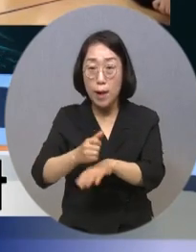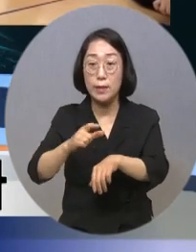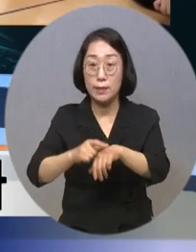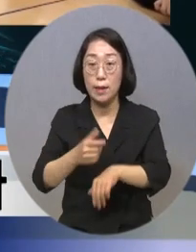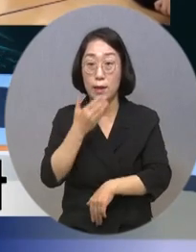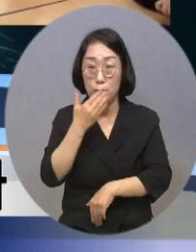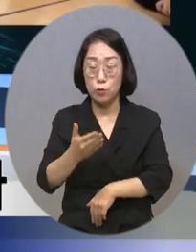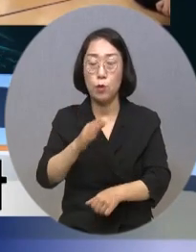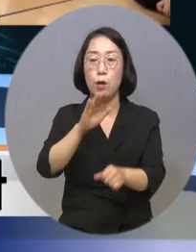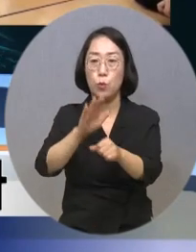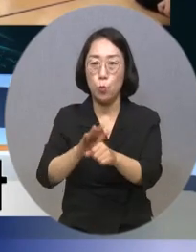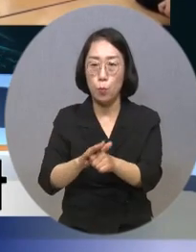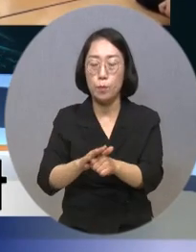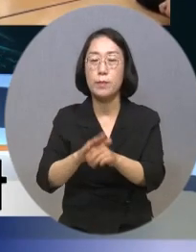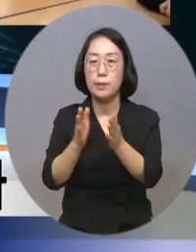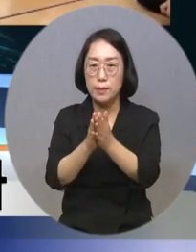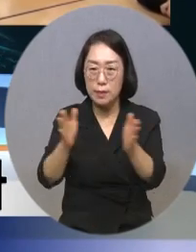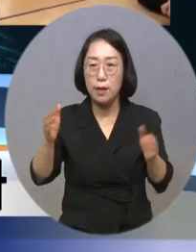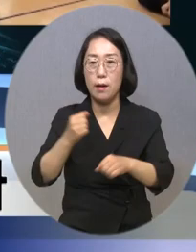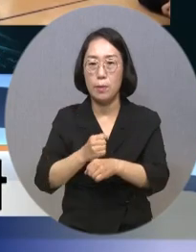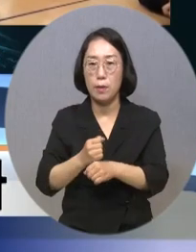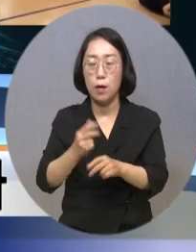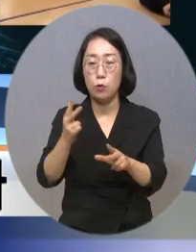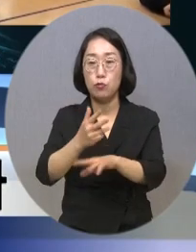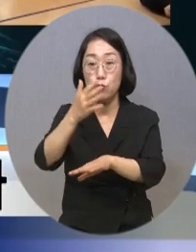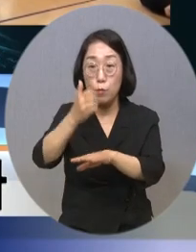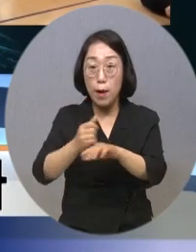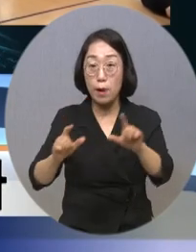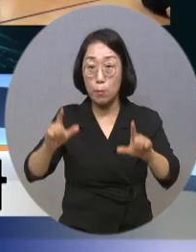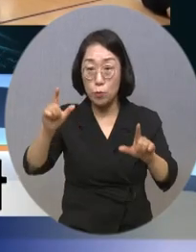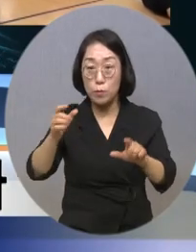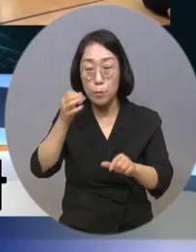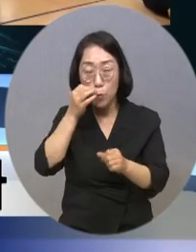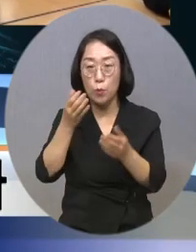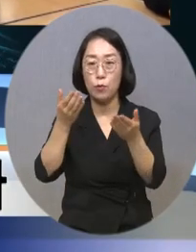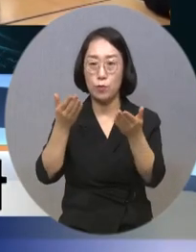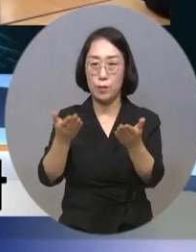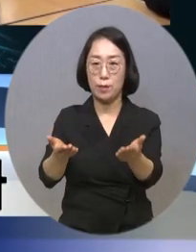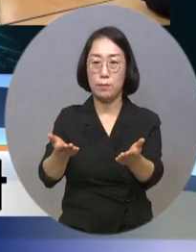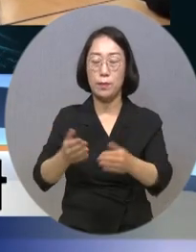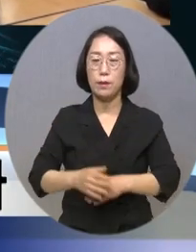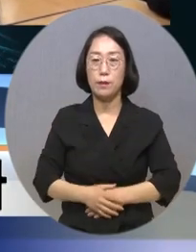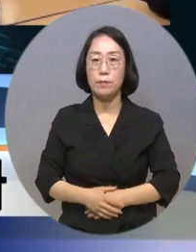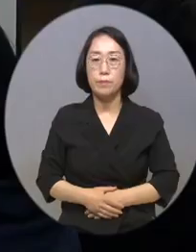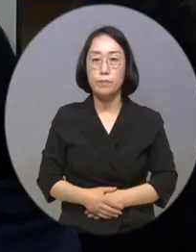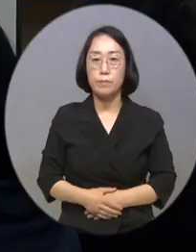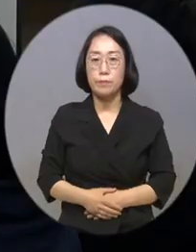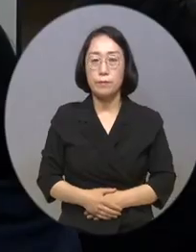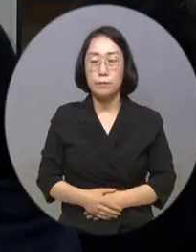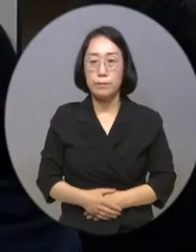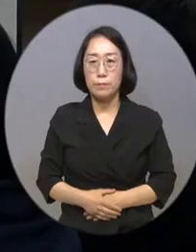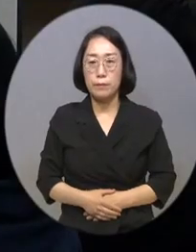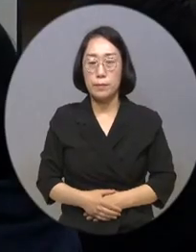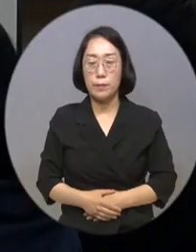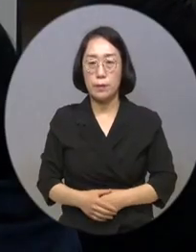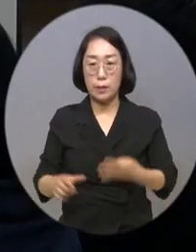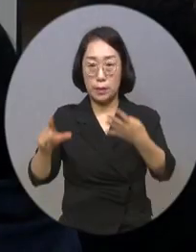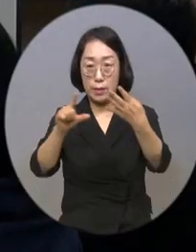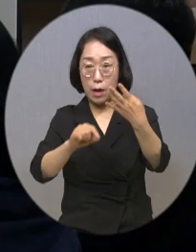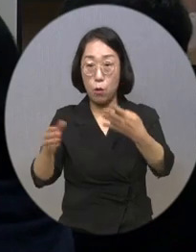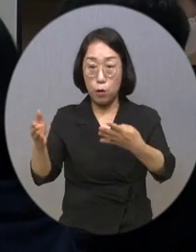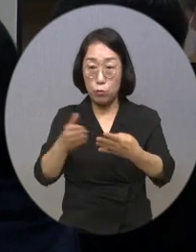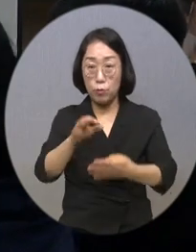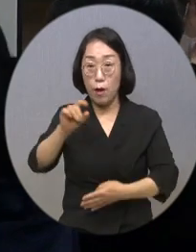발벗고 나섰습니다. 이들의 주말 모습을 김현주 기자가 전합니다. 지난 4월부터